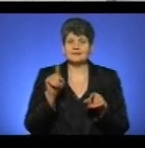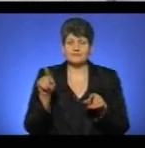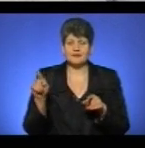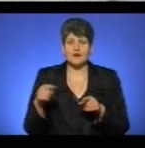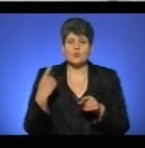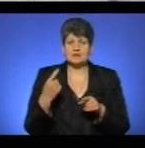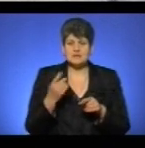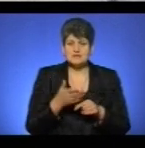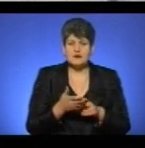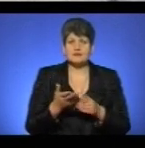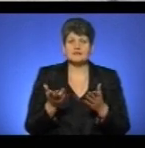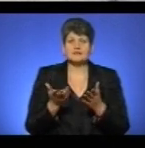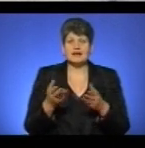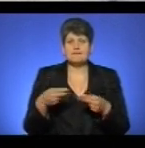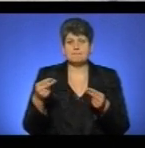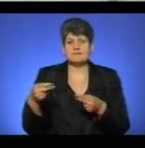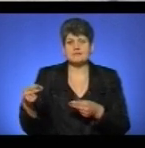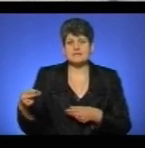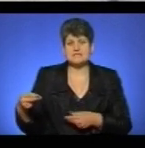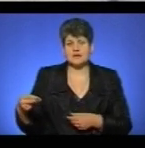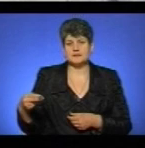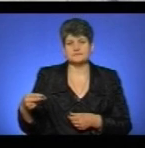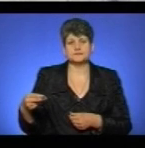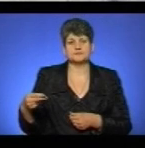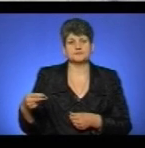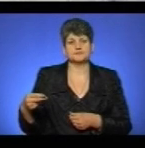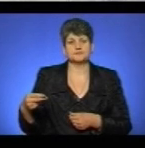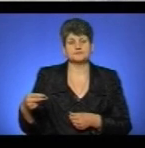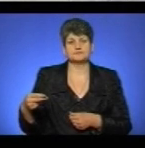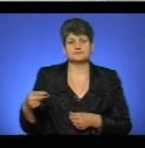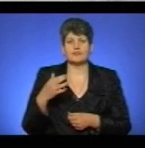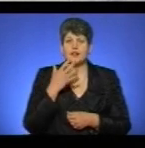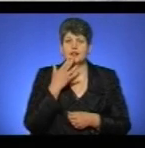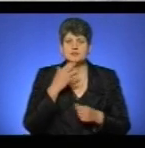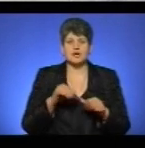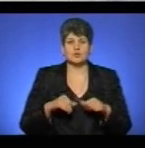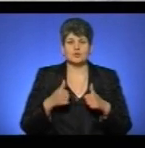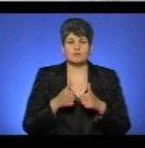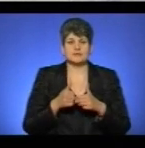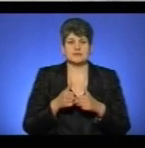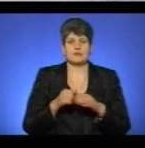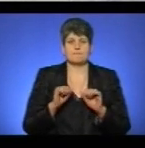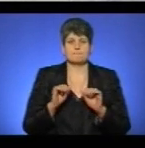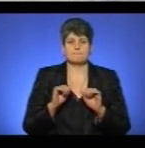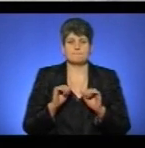в областях, які є підписантами Національної комісії по регулюванню